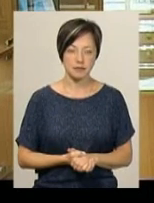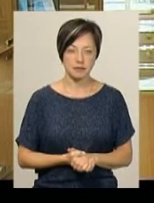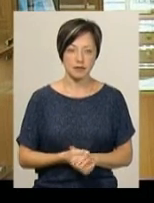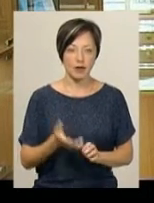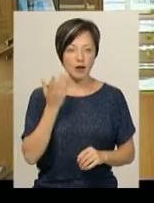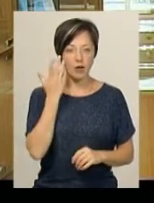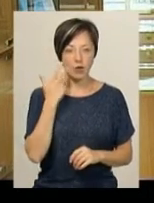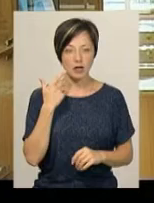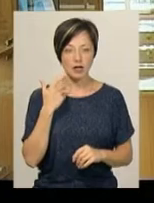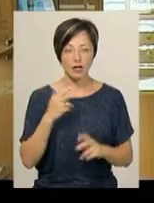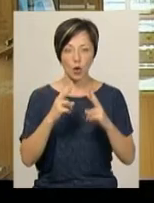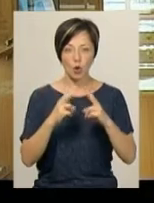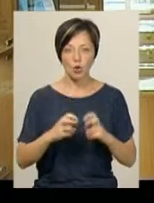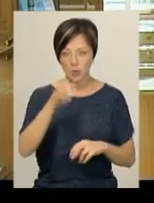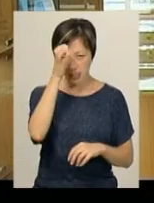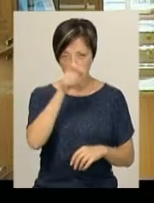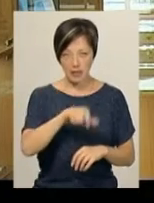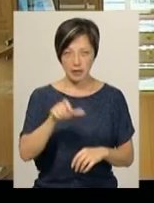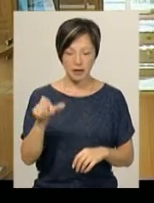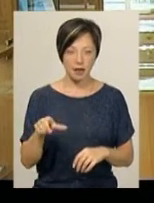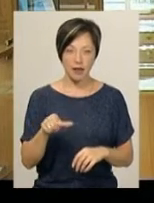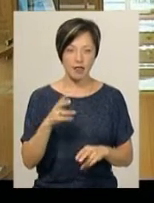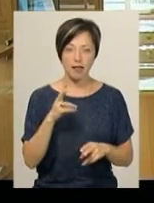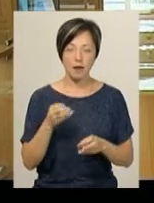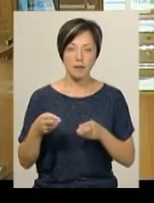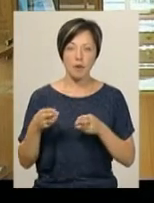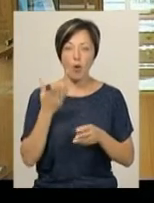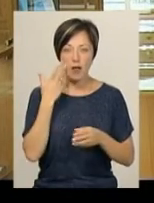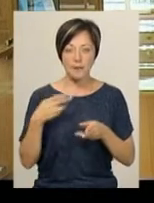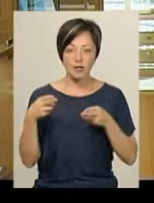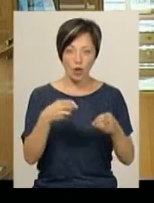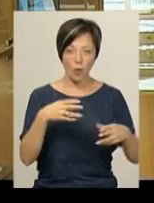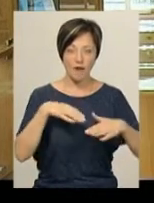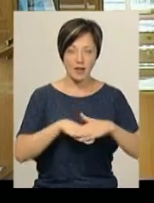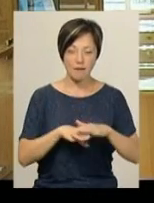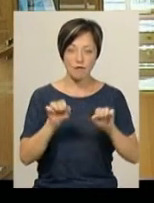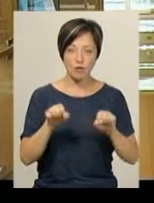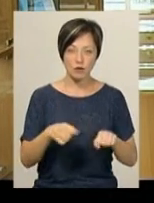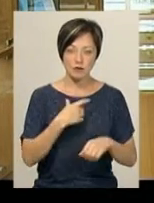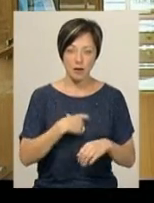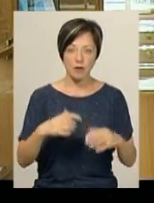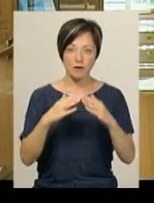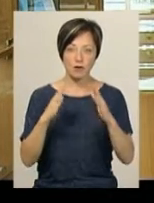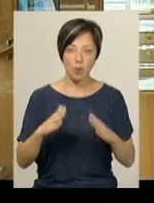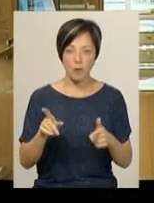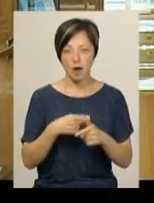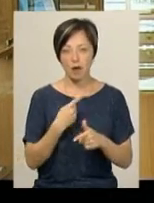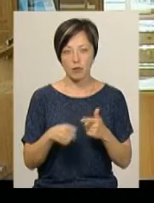Коли дослідники, не приїжджаючи до архіву, можуть в себе вдома, або